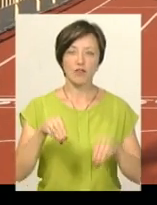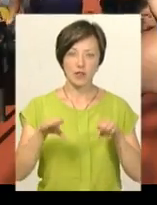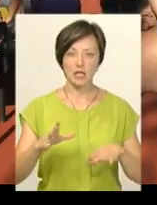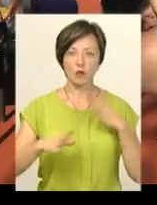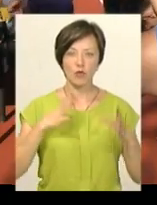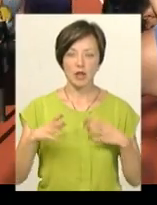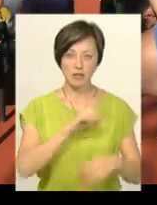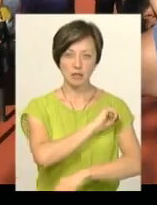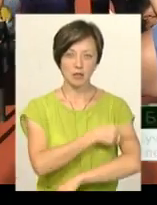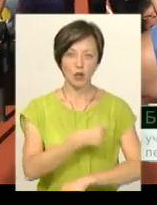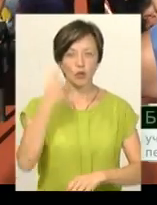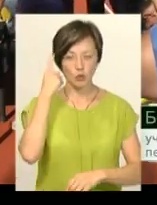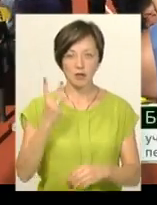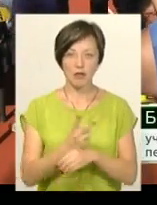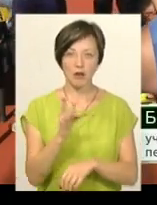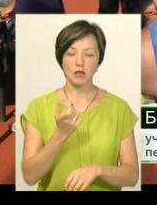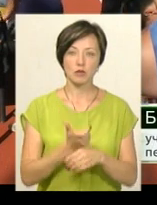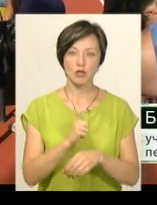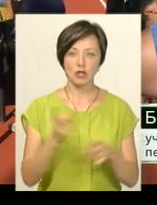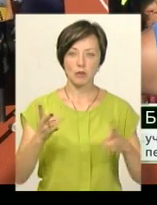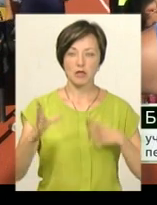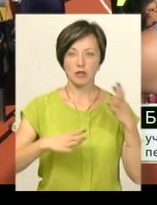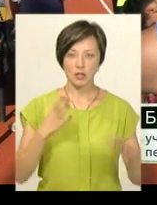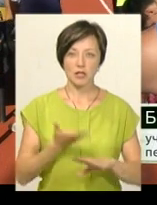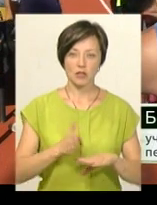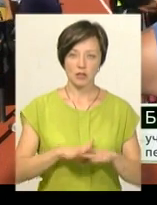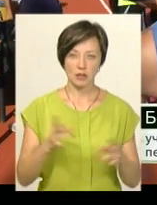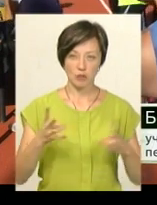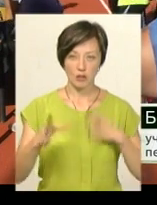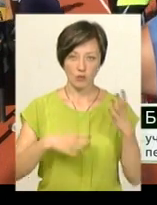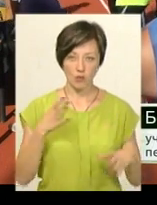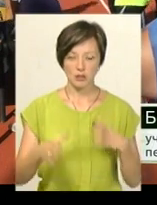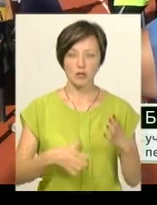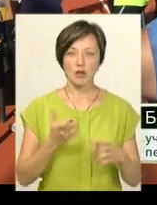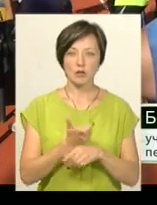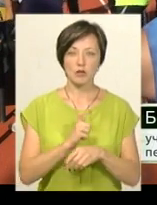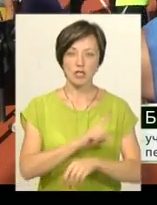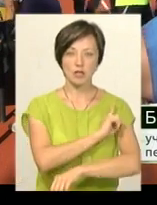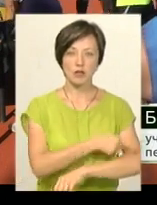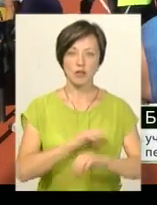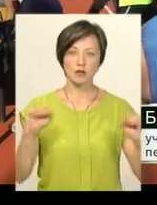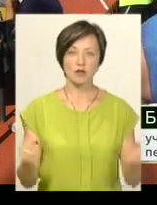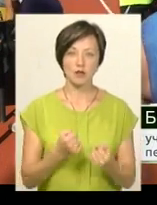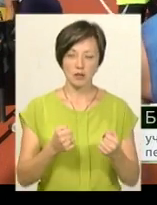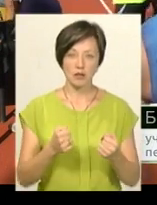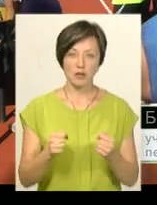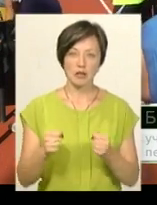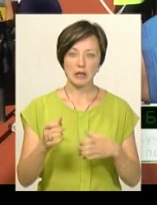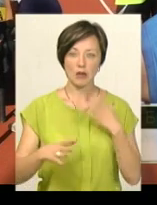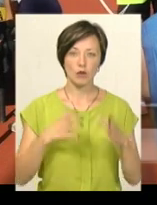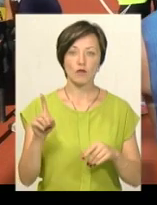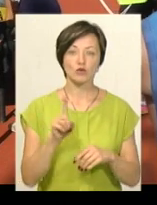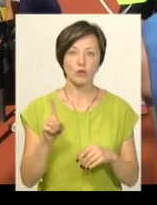Думаю, в два рази більше, в два рази тяжкіше тренування, більше силових, скоростних тренувань, щоб